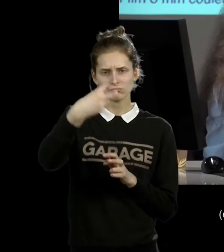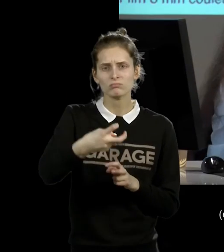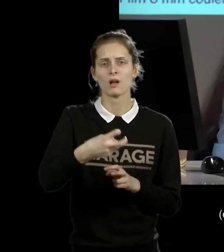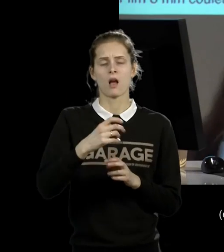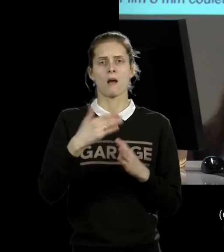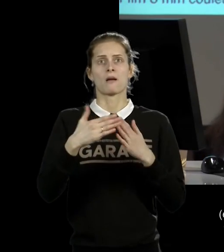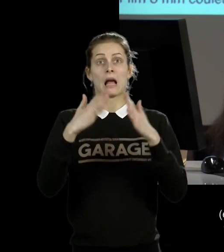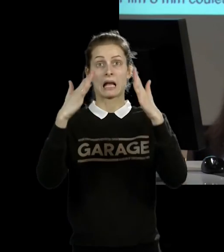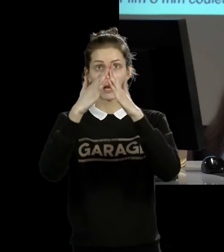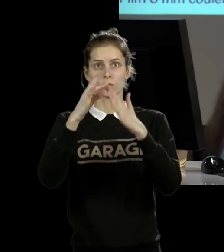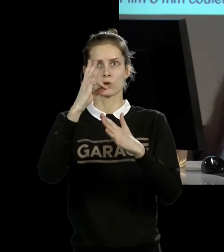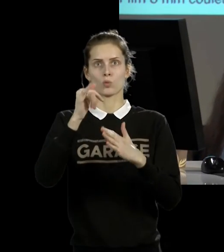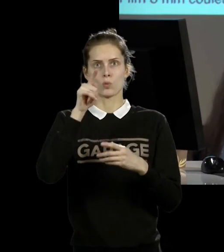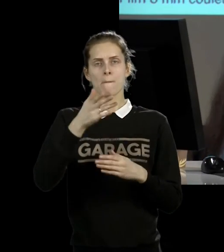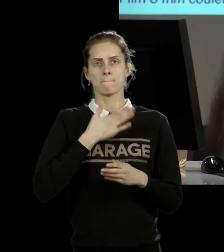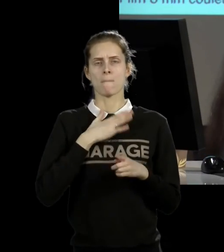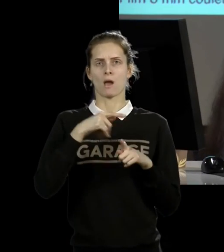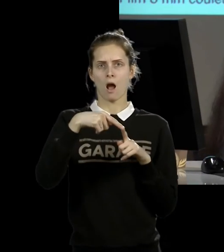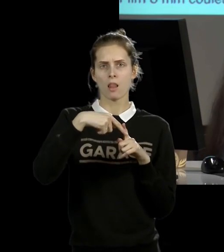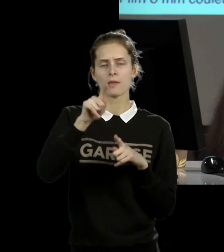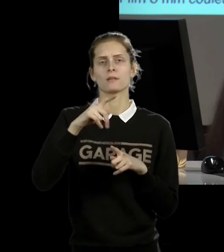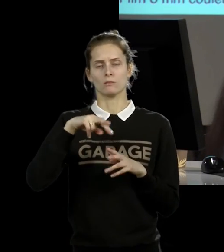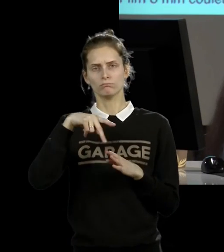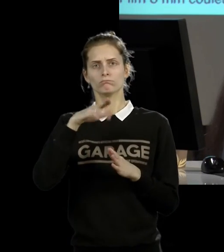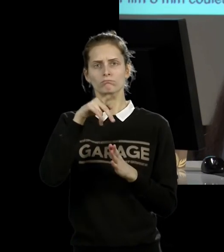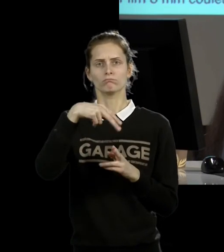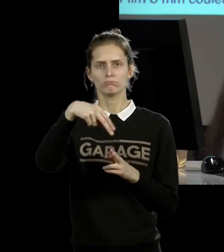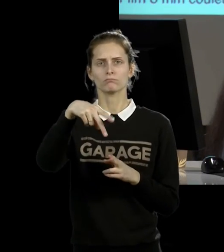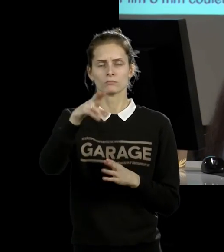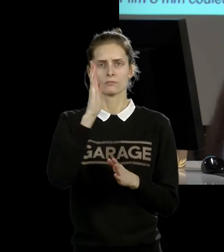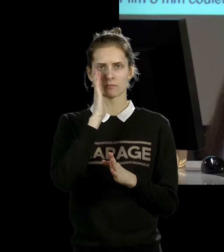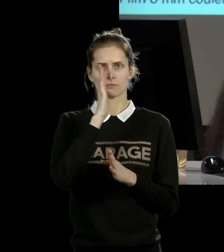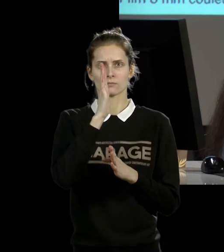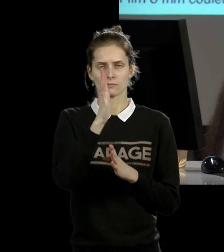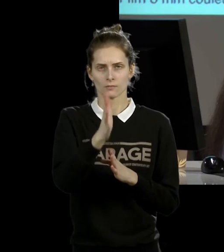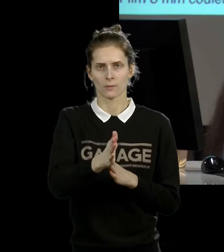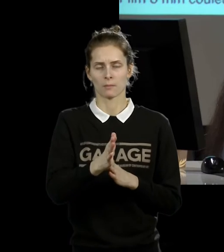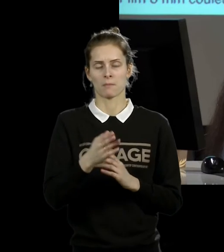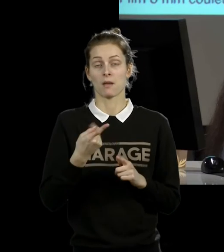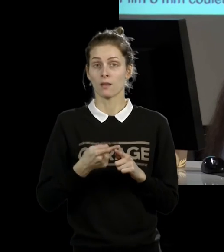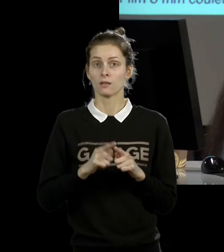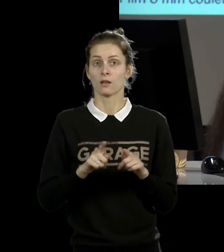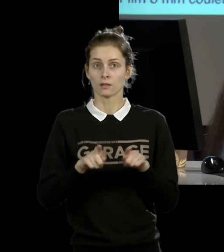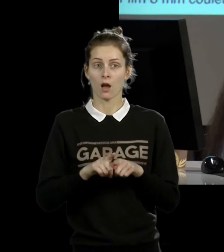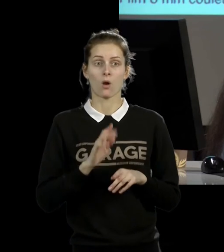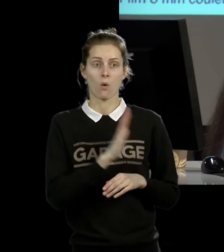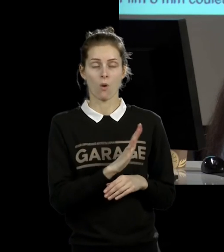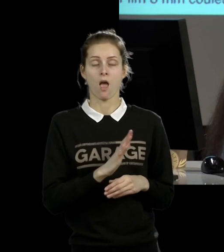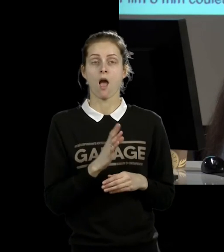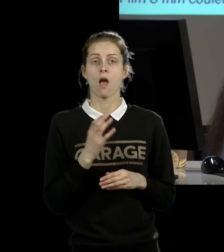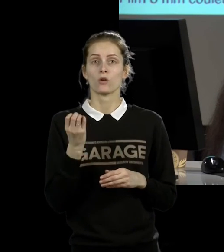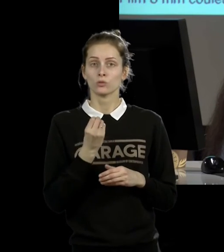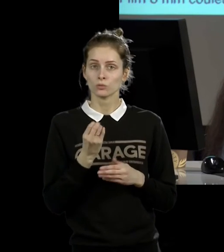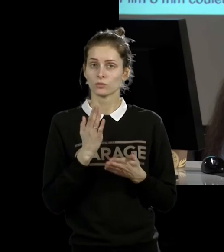пройти по крыше. И по некоторым сведениям, она все-таки была 6 лет полаганием замужем. Поэтому